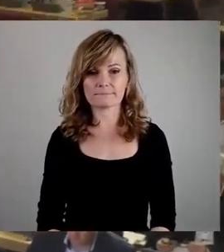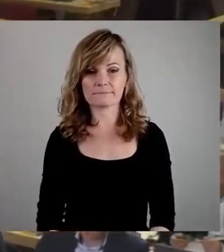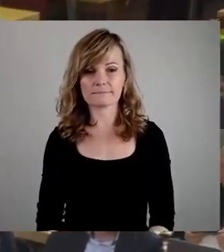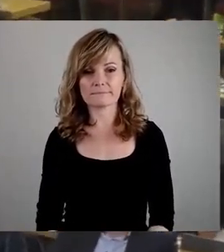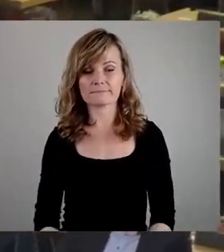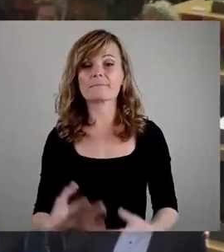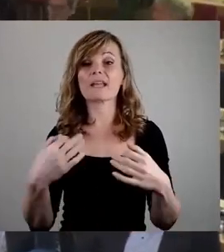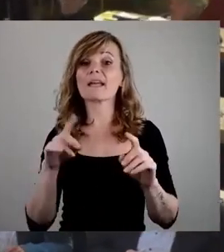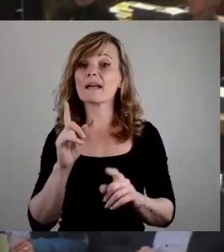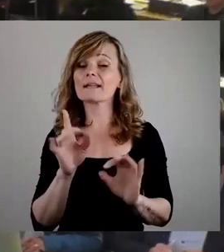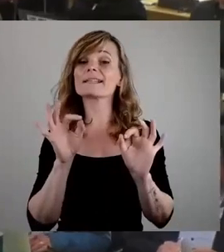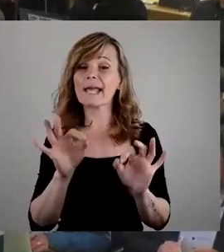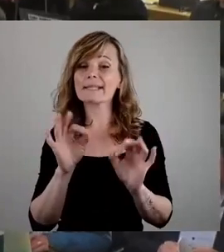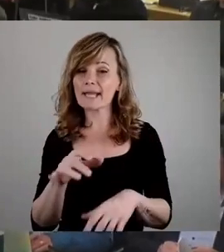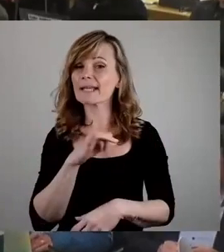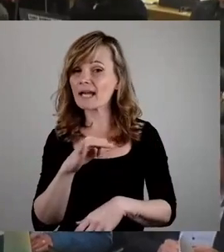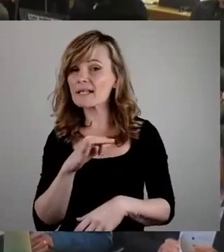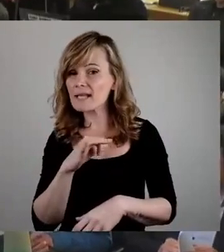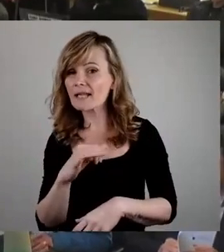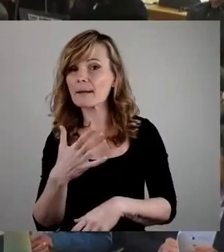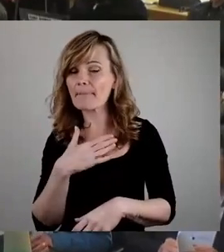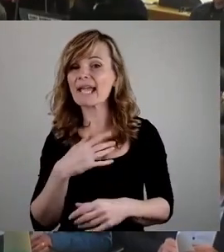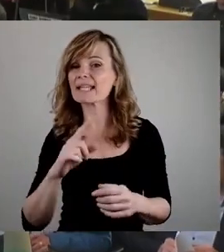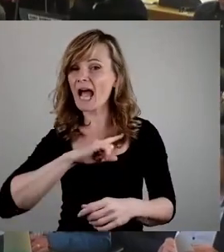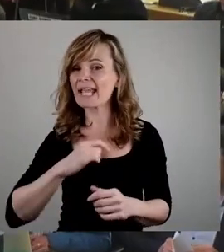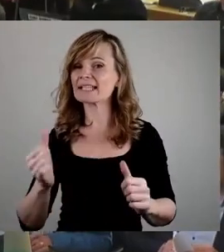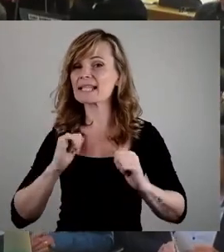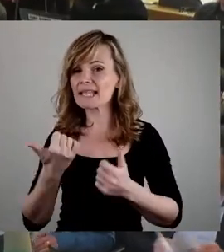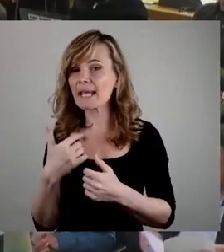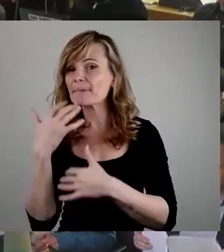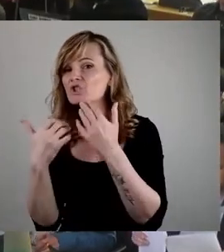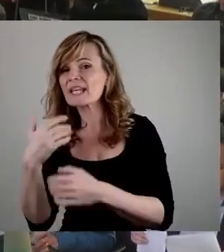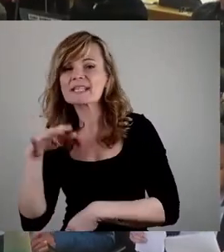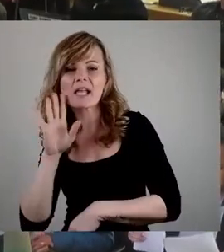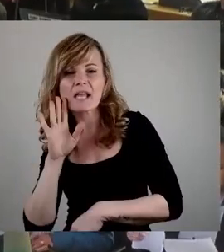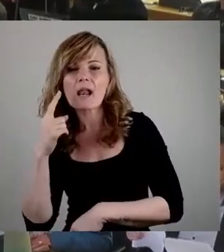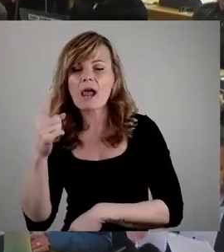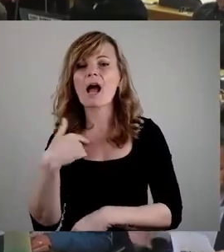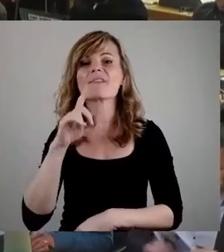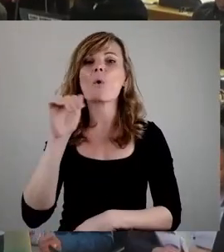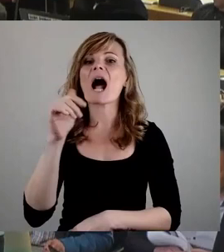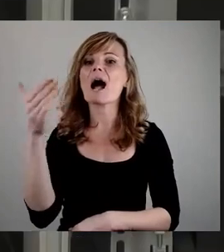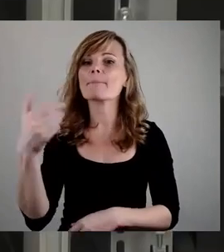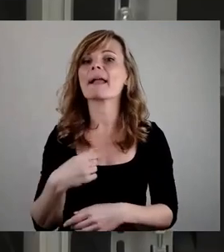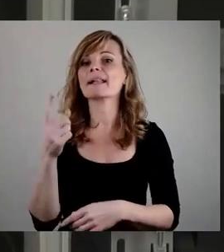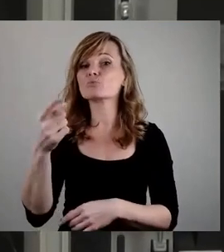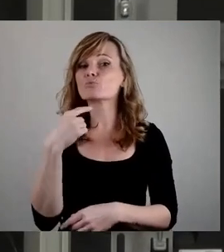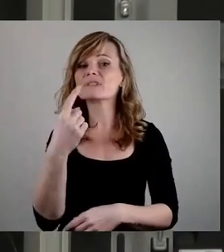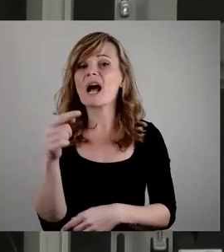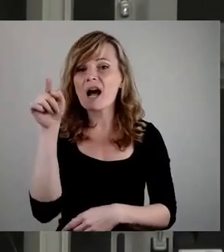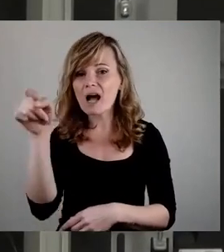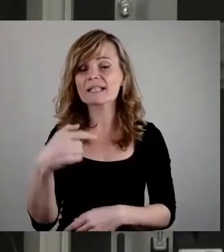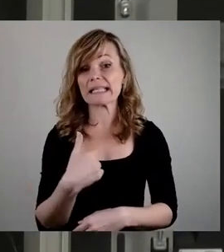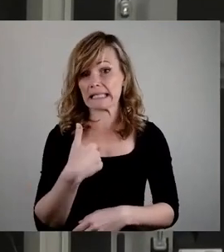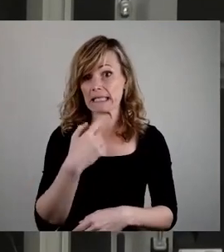Sehr interessant, was ich hier für Geschichten noch über mein eigenes Leben höre. Frau Abel, vielleicht zum Besten zu geben, was Sie hier behaupten. Und ich hätte gesagt,